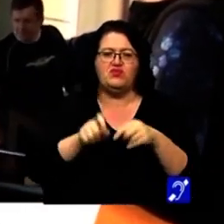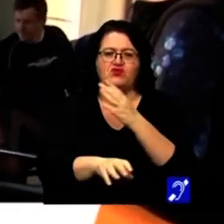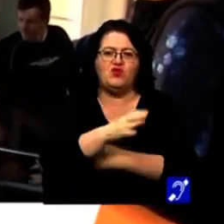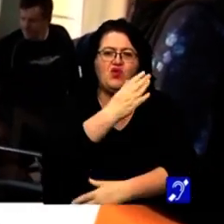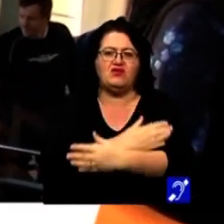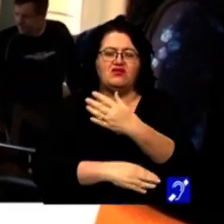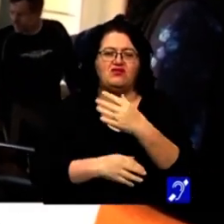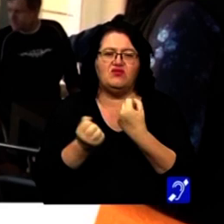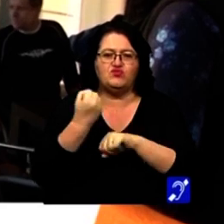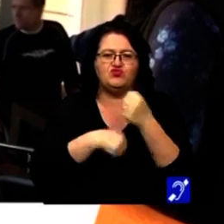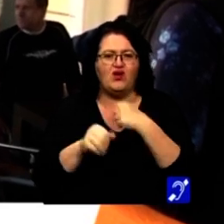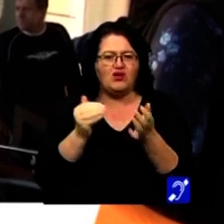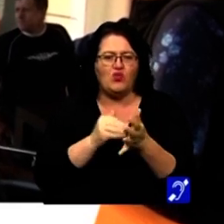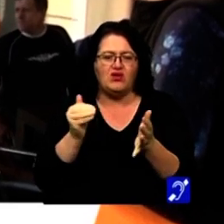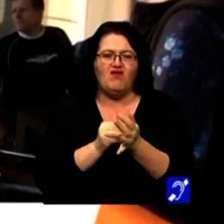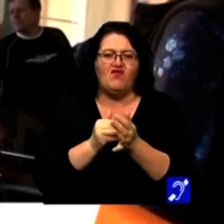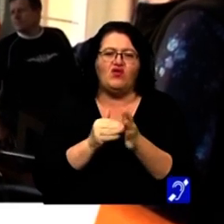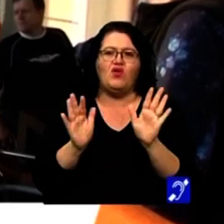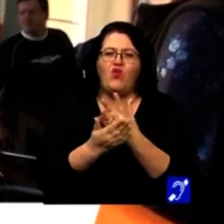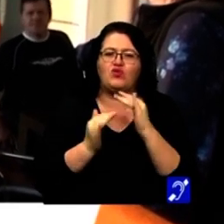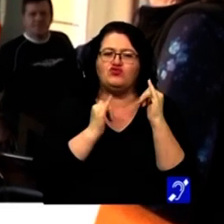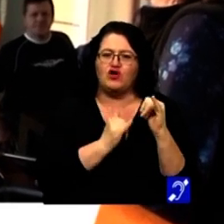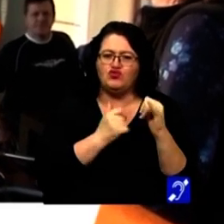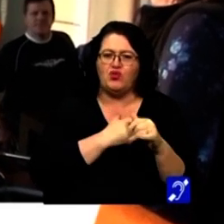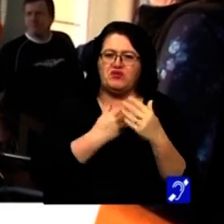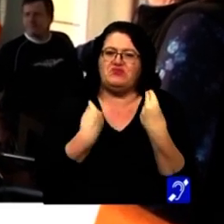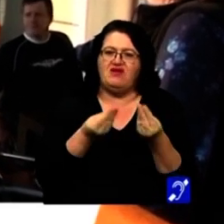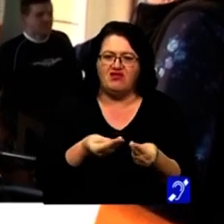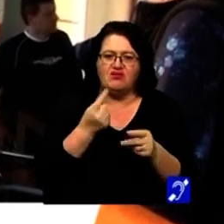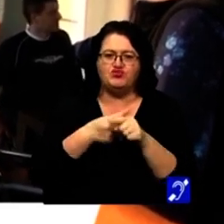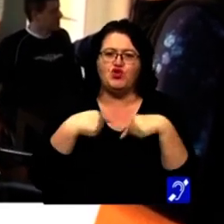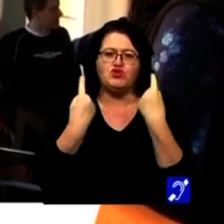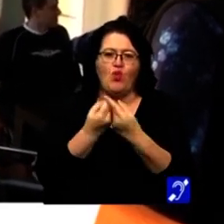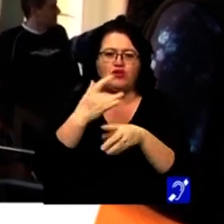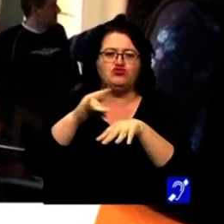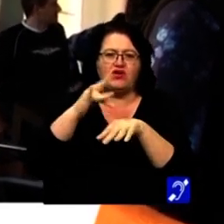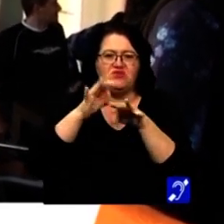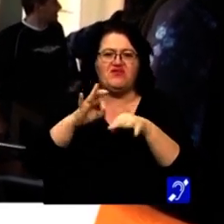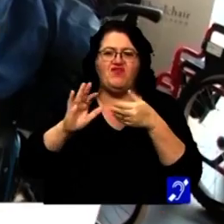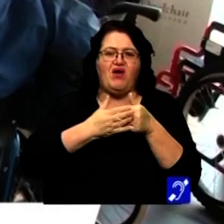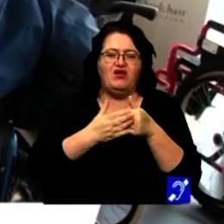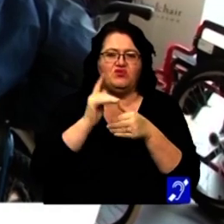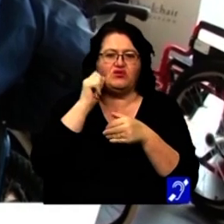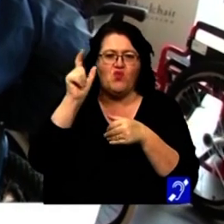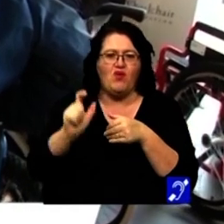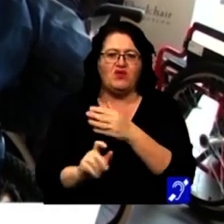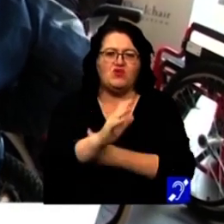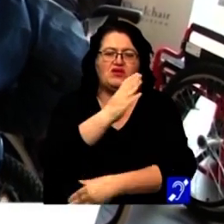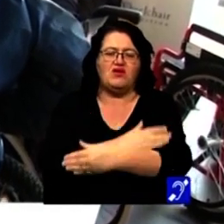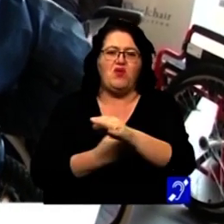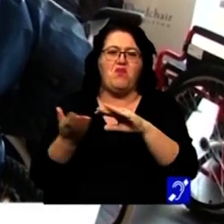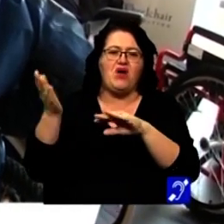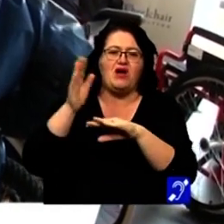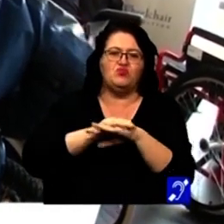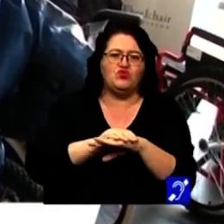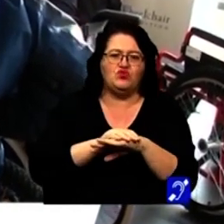dizabilități au mare nevoie de orice ajutor, am putea să le oferim și noi vom încerca să fim alături de ei cu cât mai multe